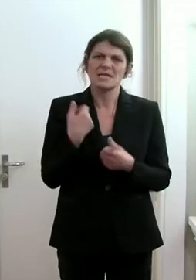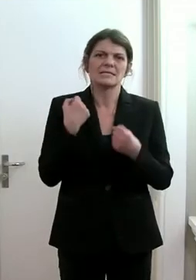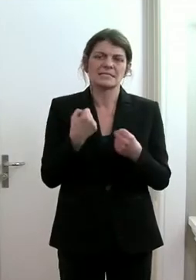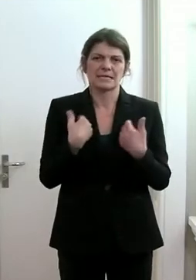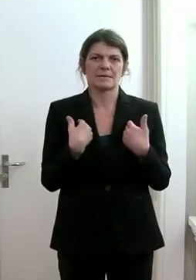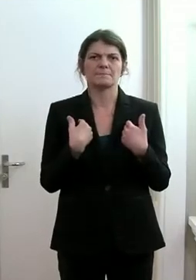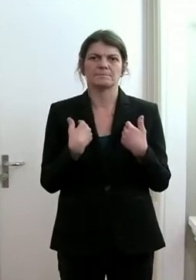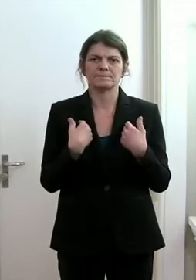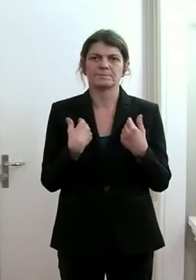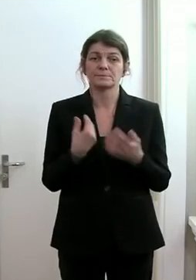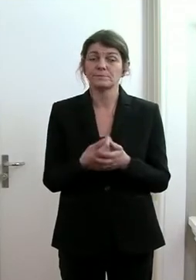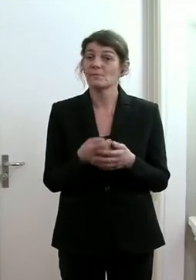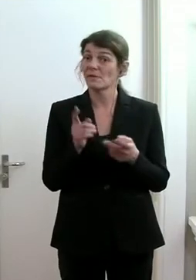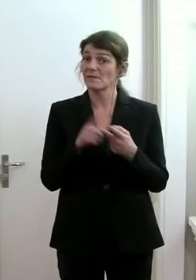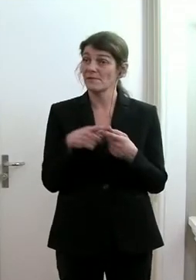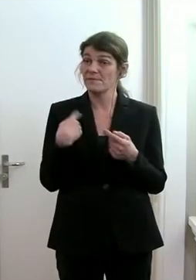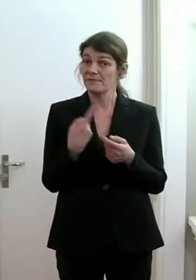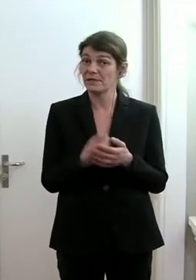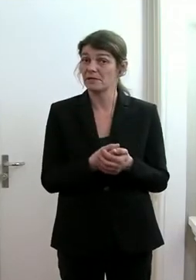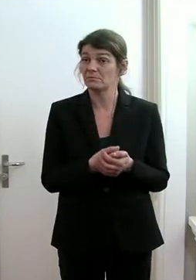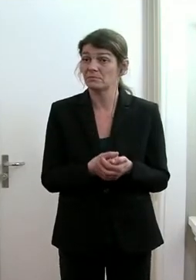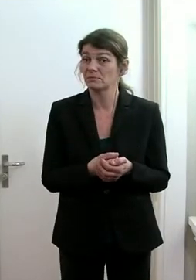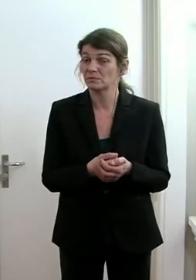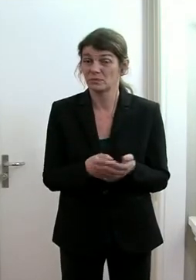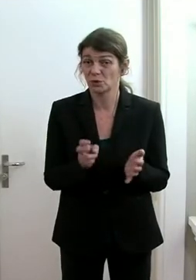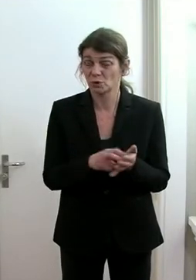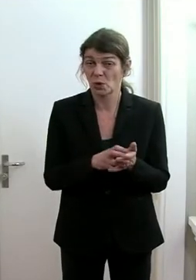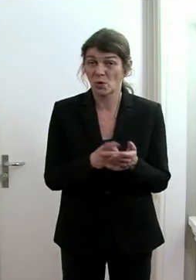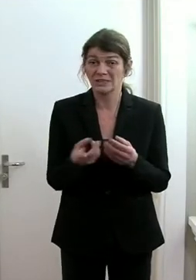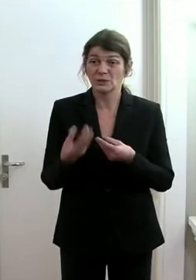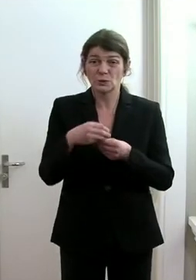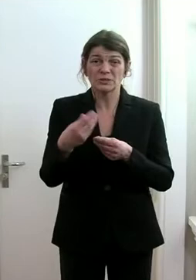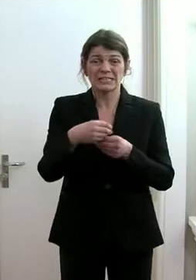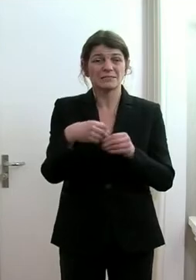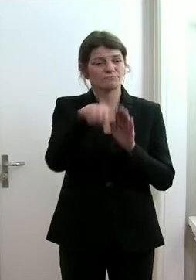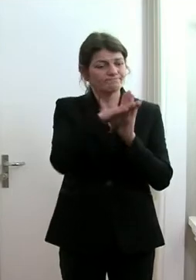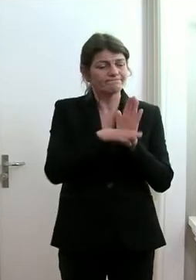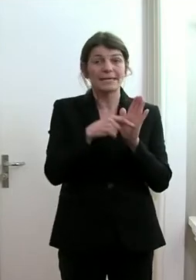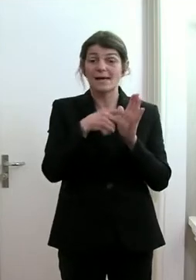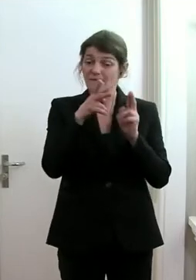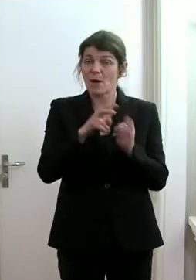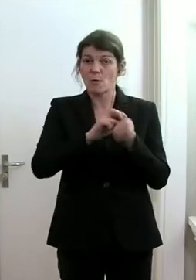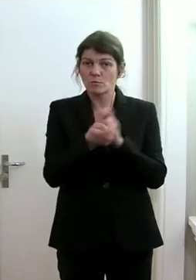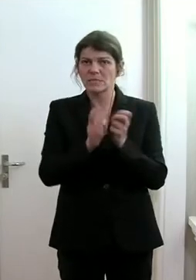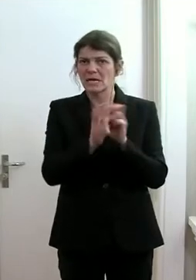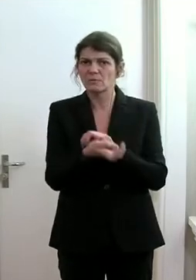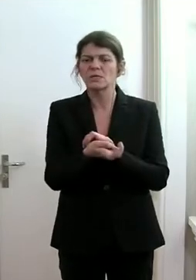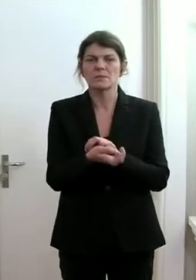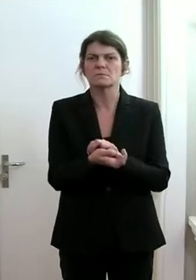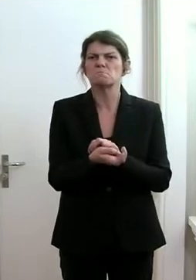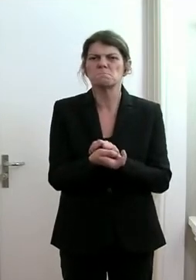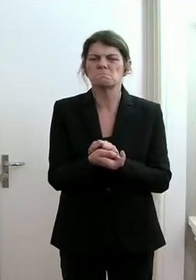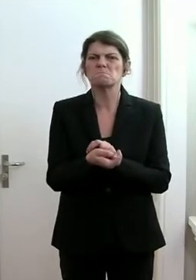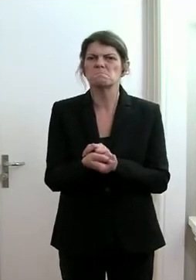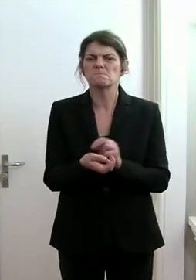davon, dass wenn wir auch jetzt noch die zusätzlichen Vorgaben umsetzen, dass wir dann